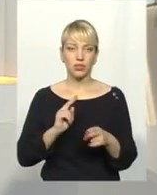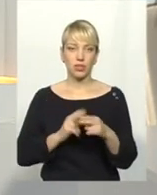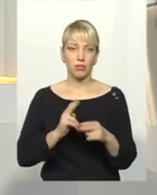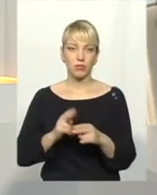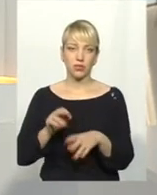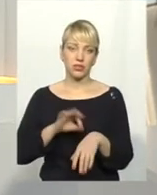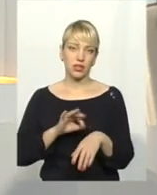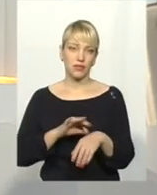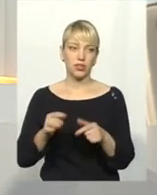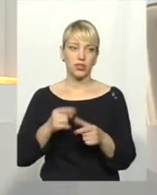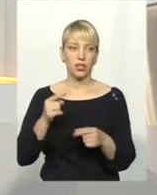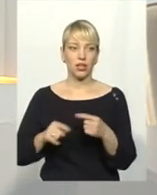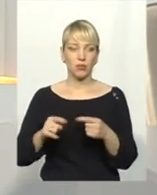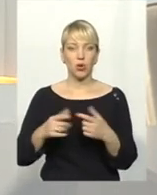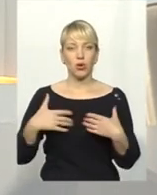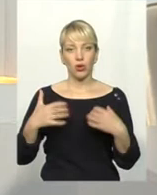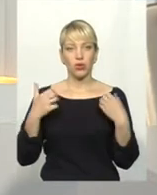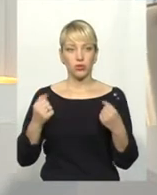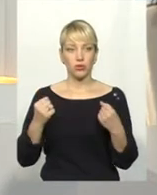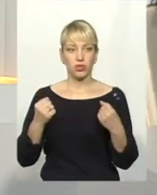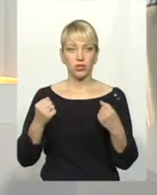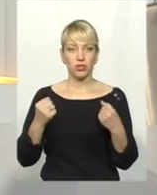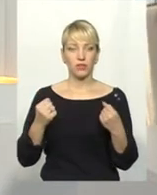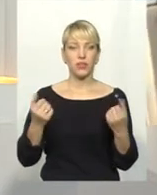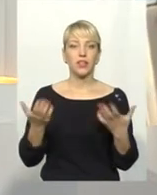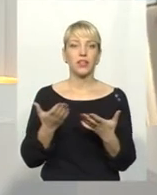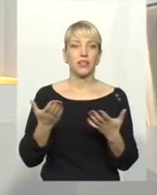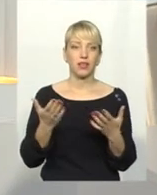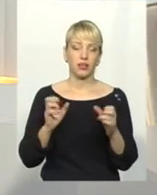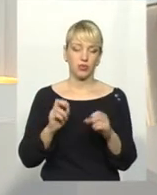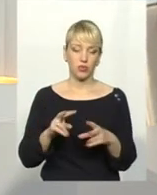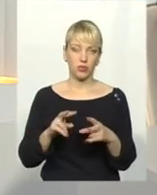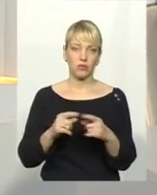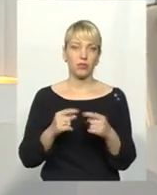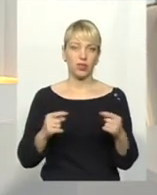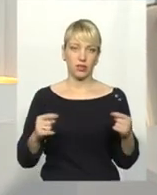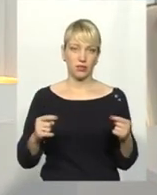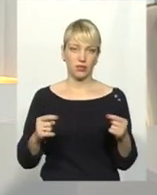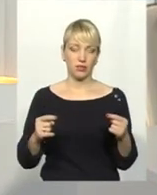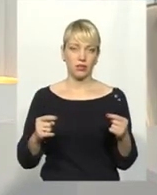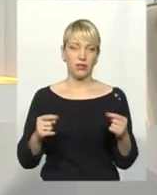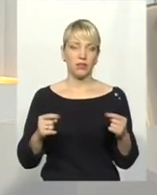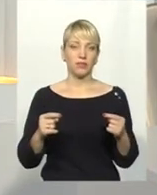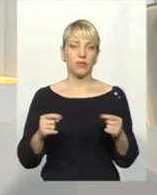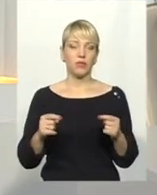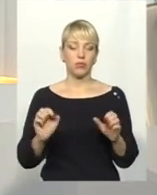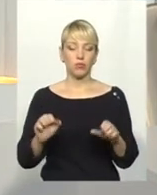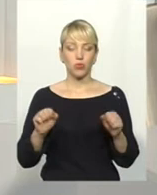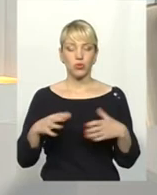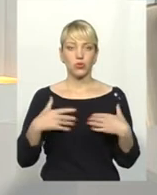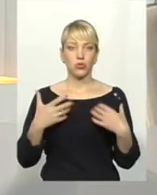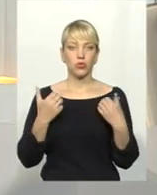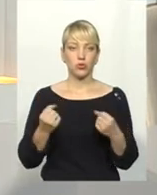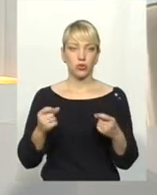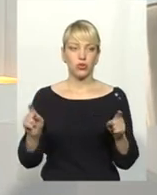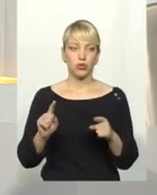захворіти або одужати? Яким чином, якими методами можна одужати, аби